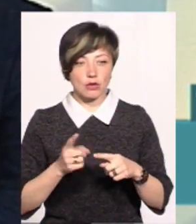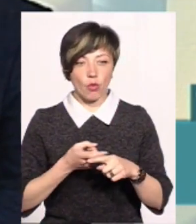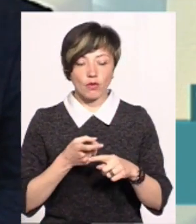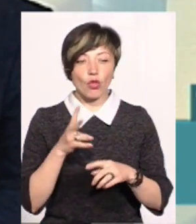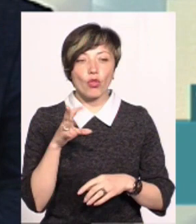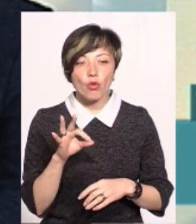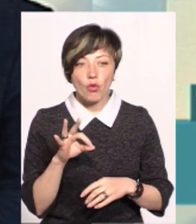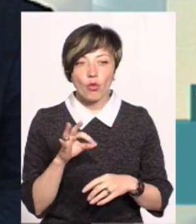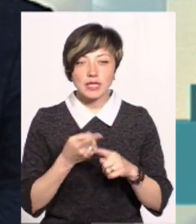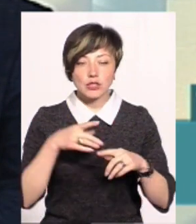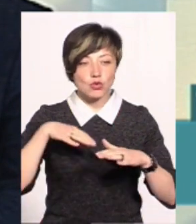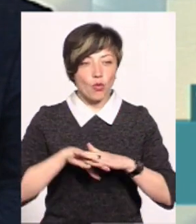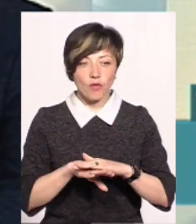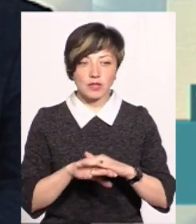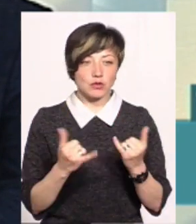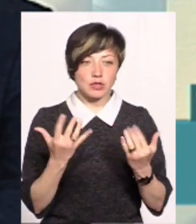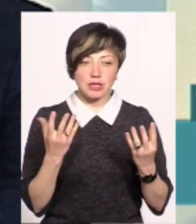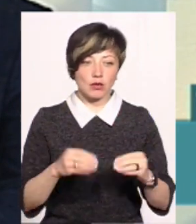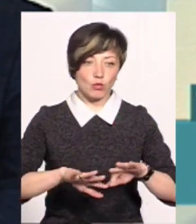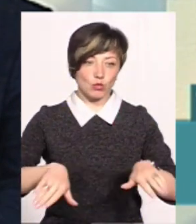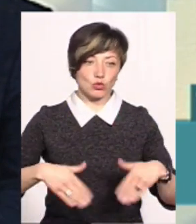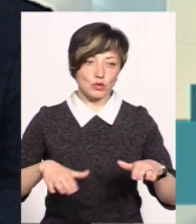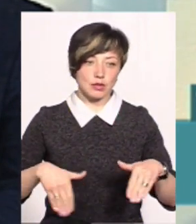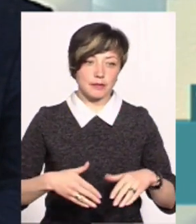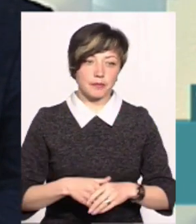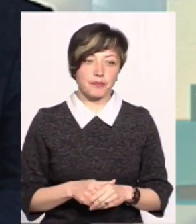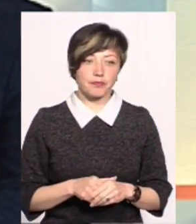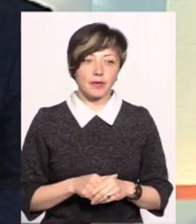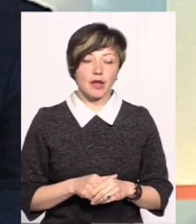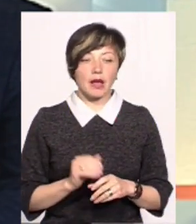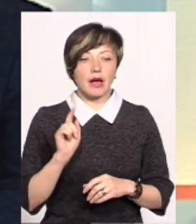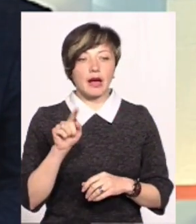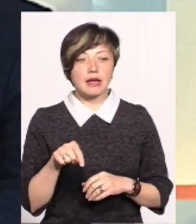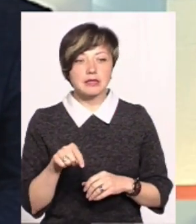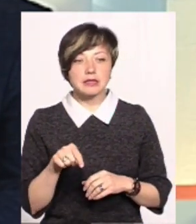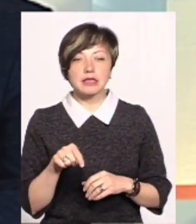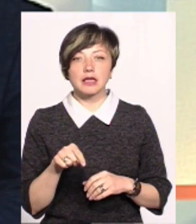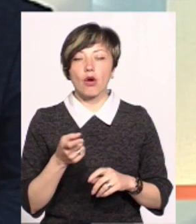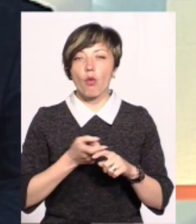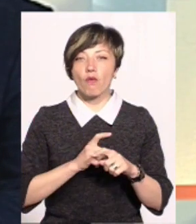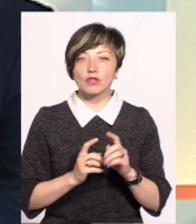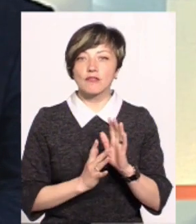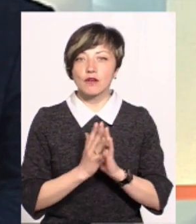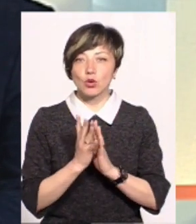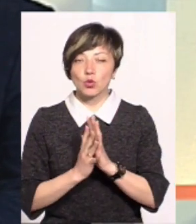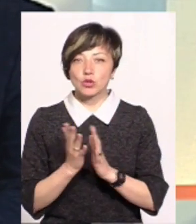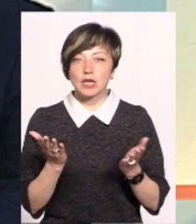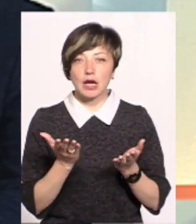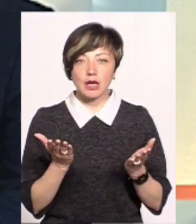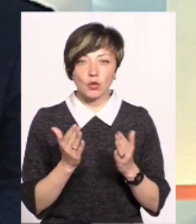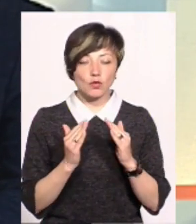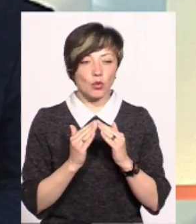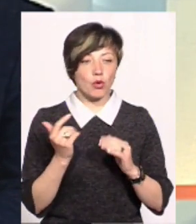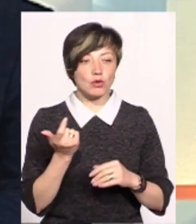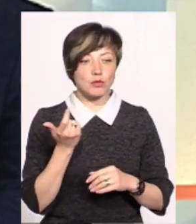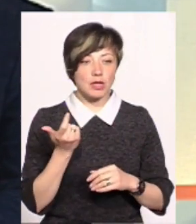Але вони, ці сховища вже на сьогоднішній день пусті. А ті овочі, які вирощуються